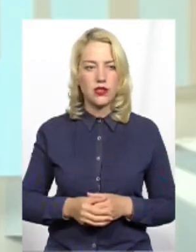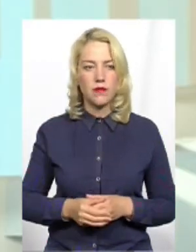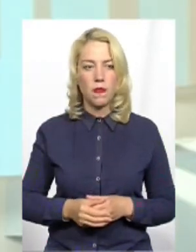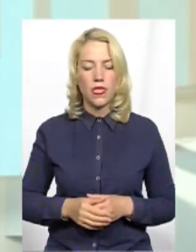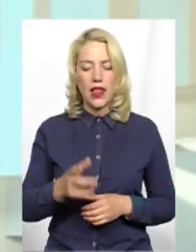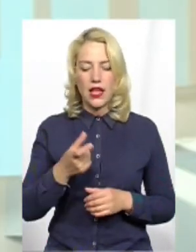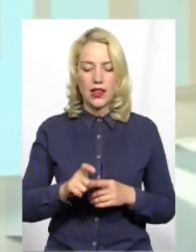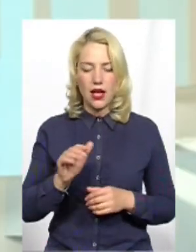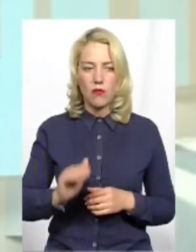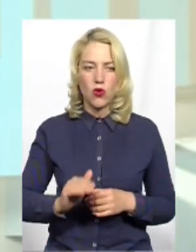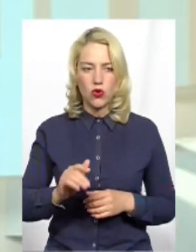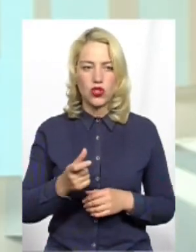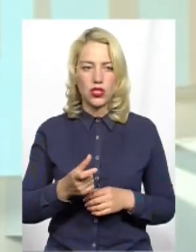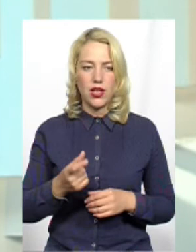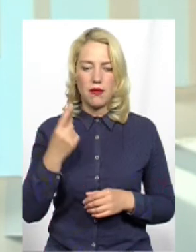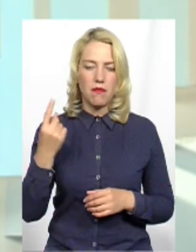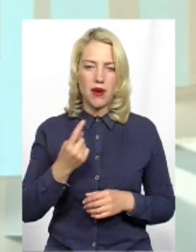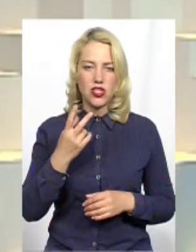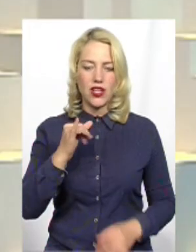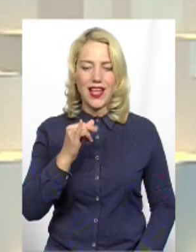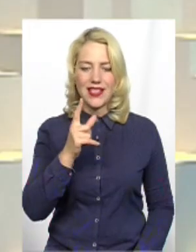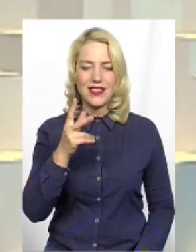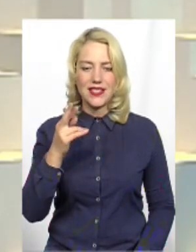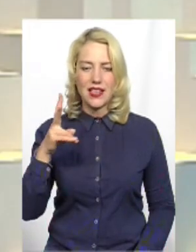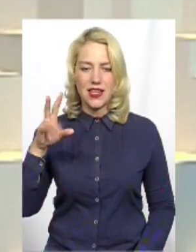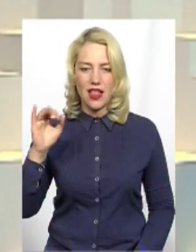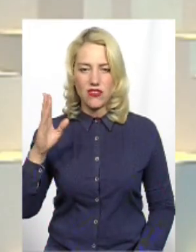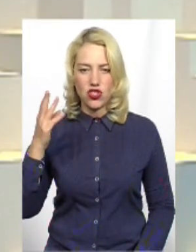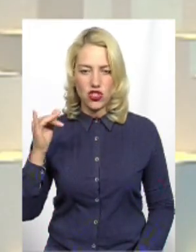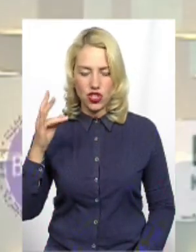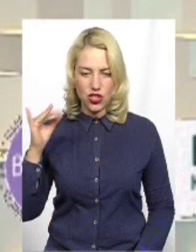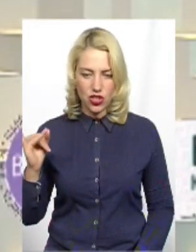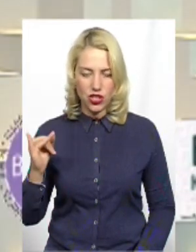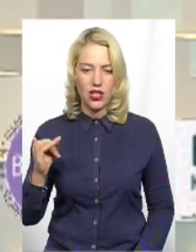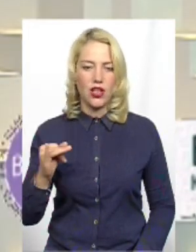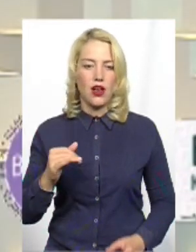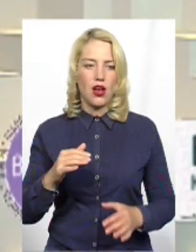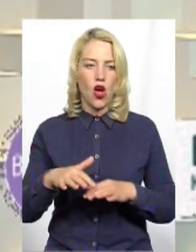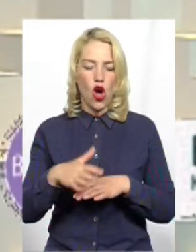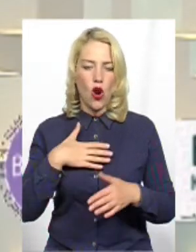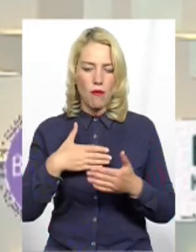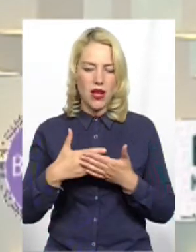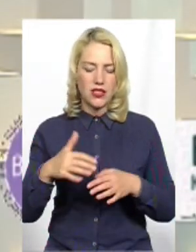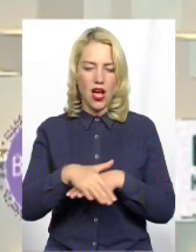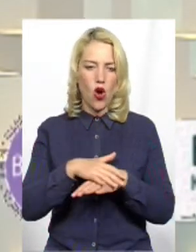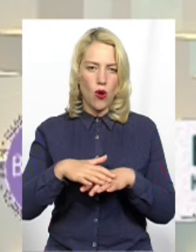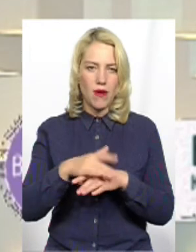Наймолодша в області і перша на Ізяславщині об'єднана тергромада це яка? Плужнянськ Правильно